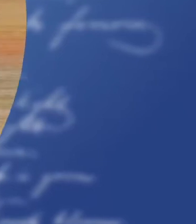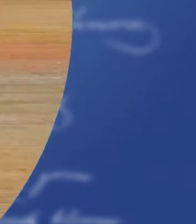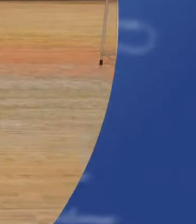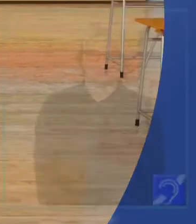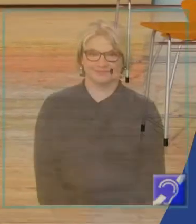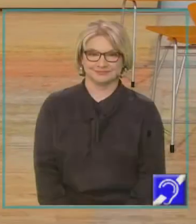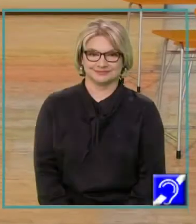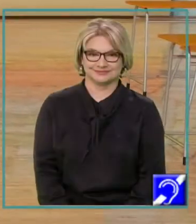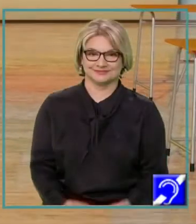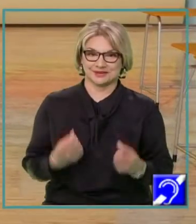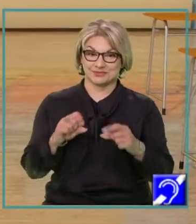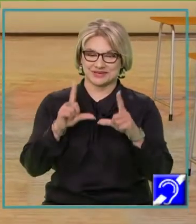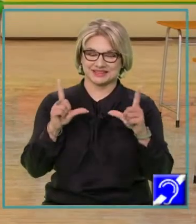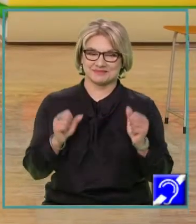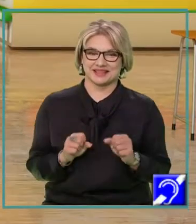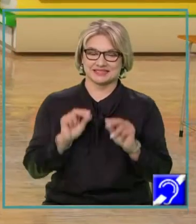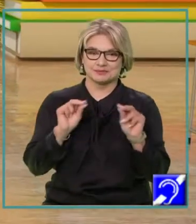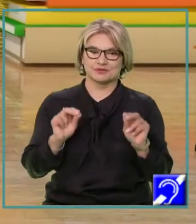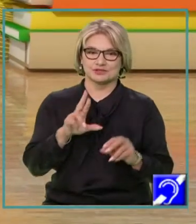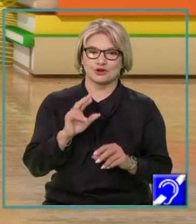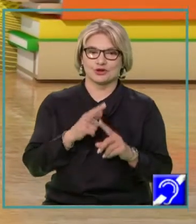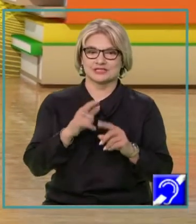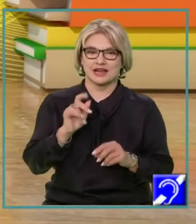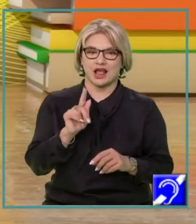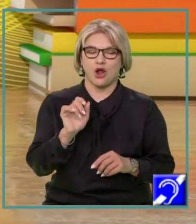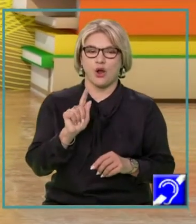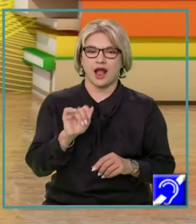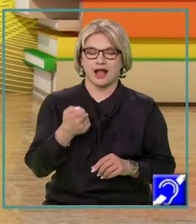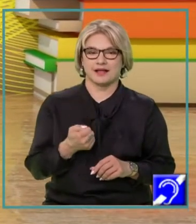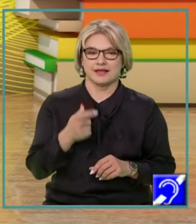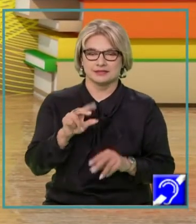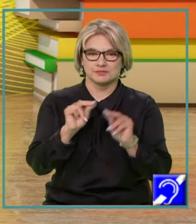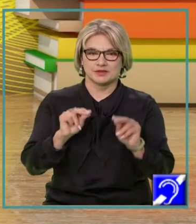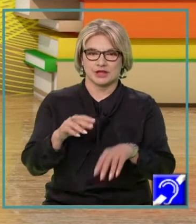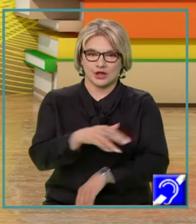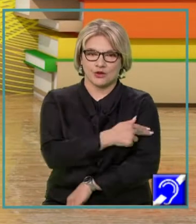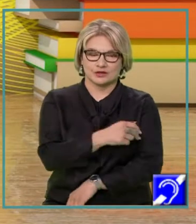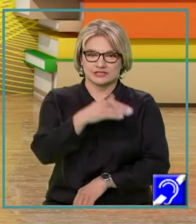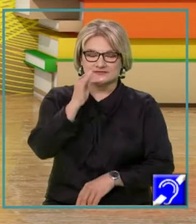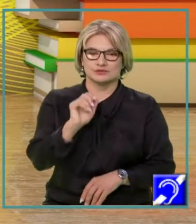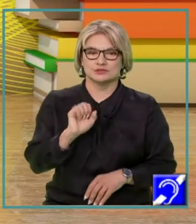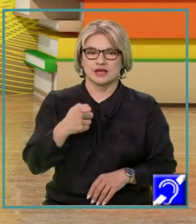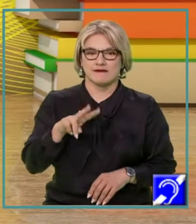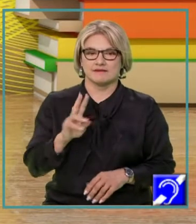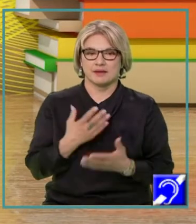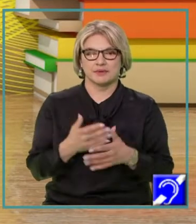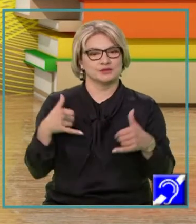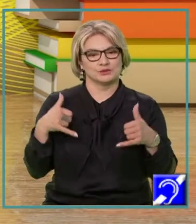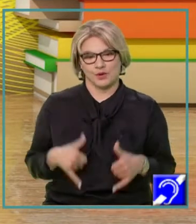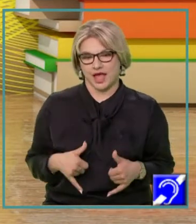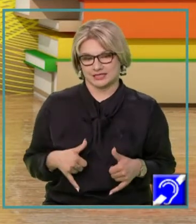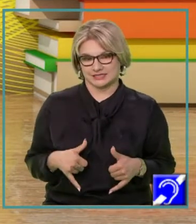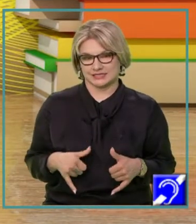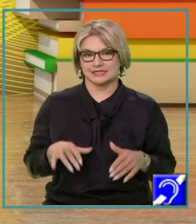Bună dimineața, sunt profesor Roxana Goga, predau la Colegiul Sfântul Sava. Pentru astăzi